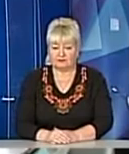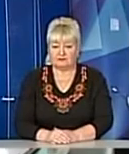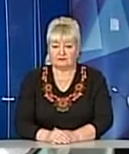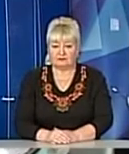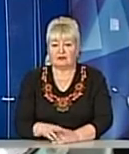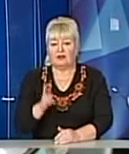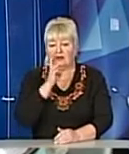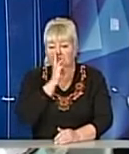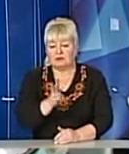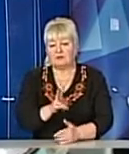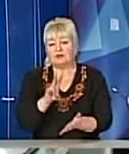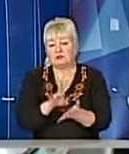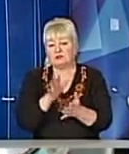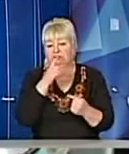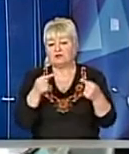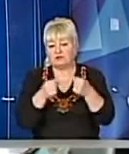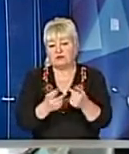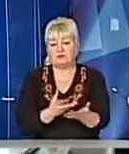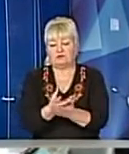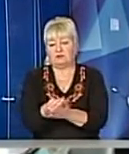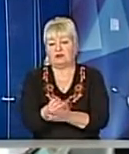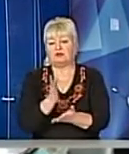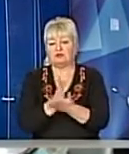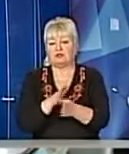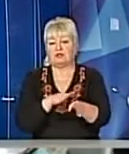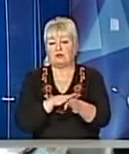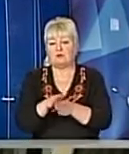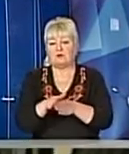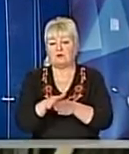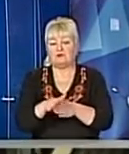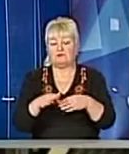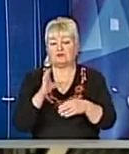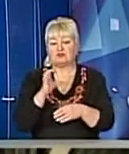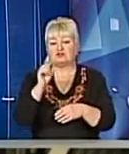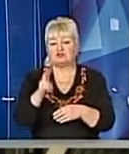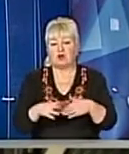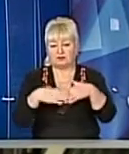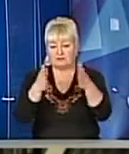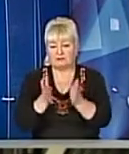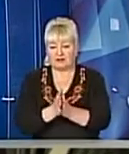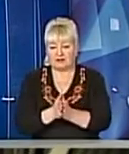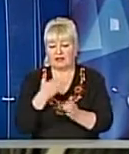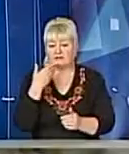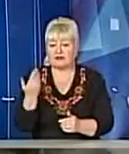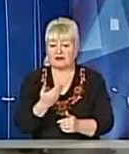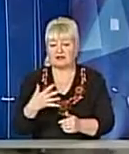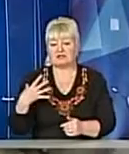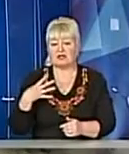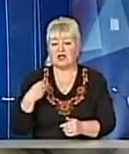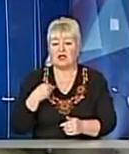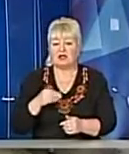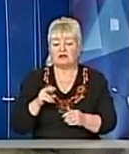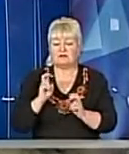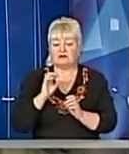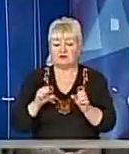Зарплату постійно вчасно виплачують, є повний соцпакет Речник Львів електротрансу констатує, кермувальників трамваїв